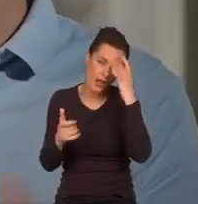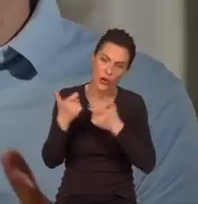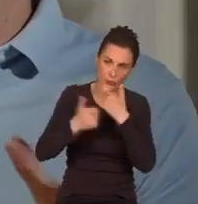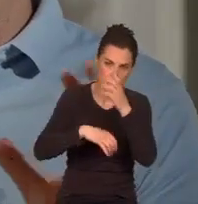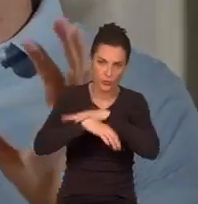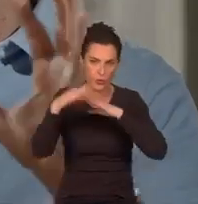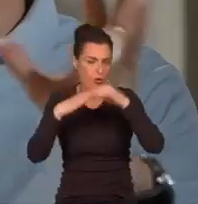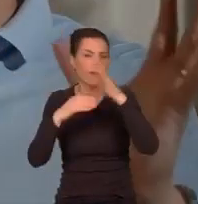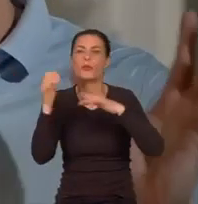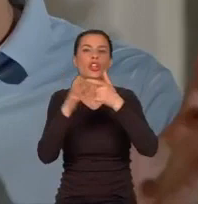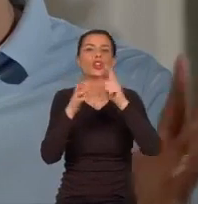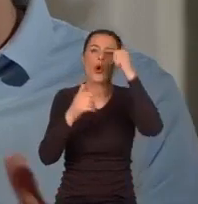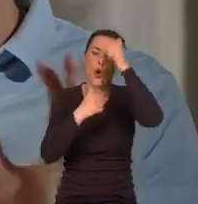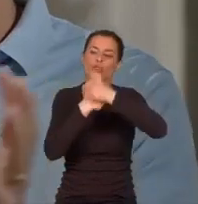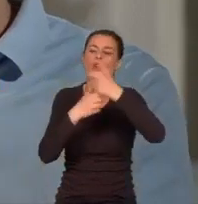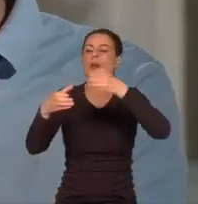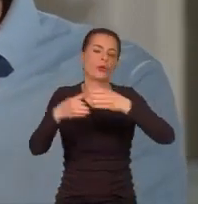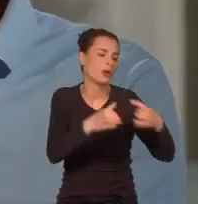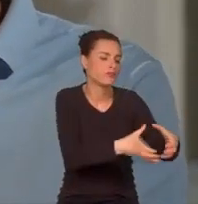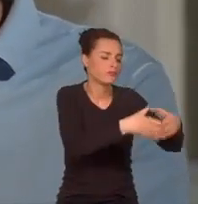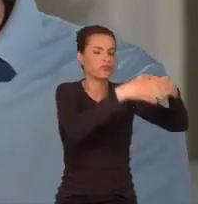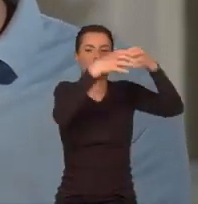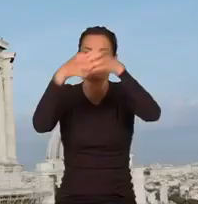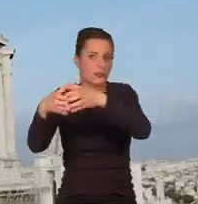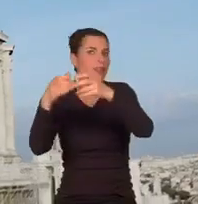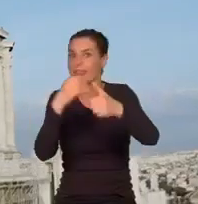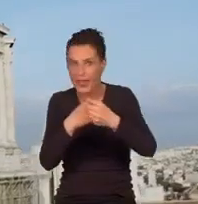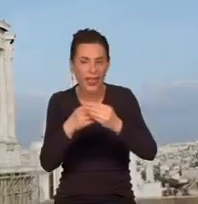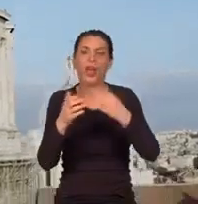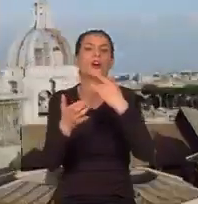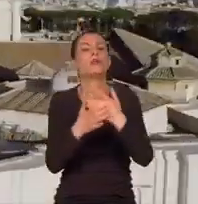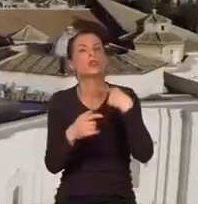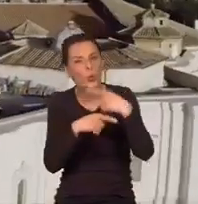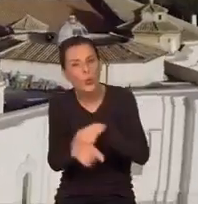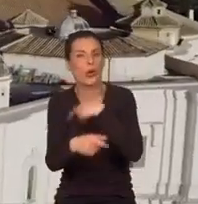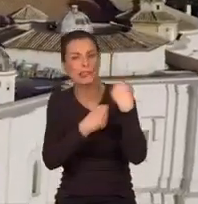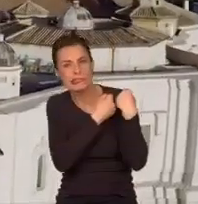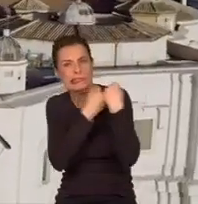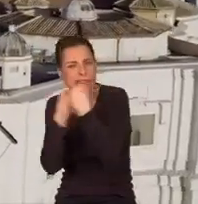Nie chodziło tylko o postawienie kamiennej budowy, ale i o to, by przetrwała przez długi czas.